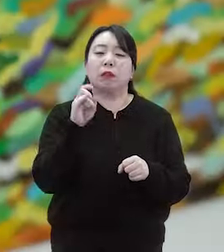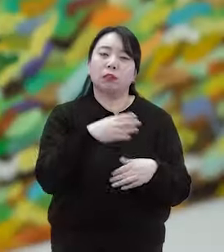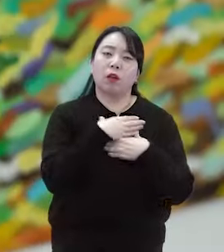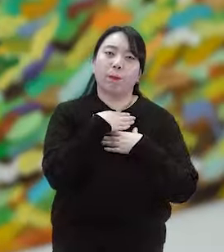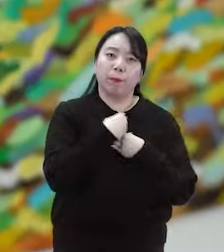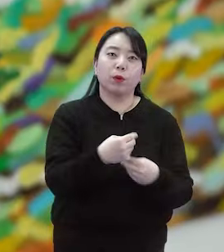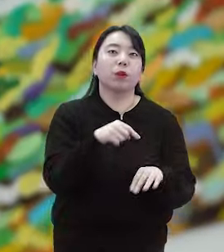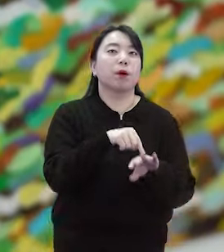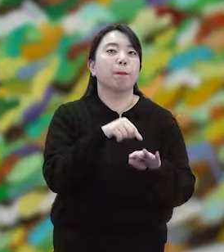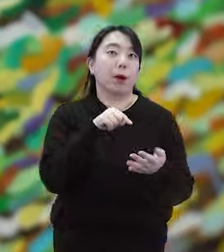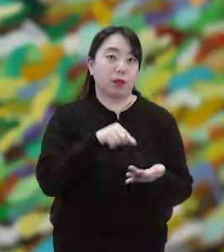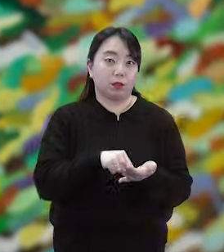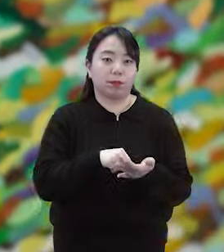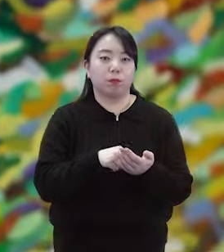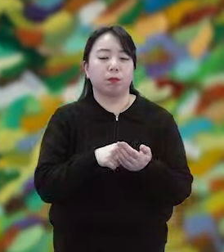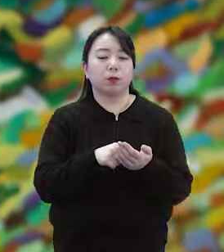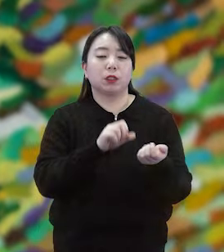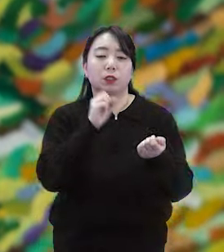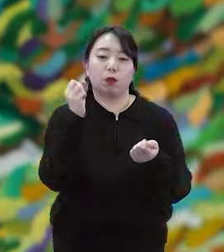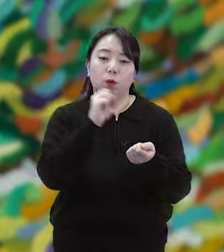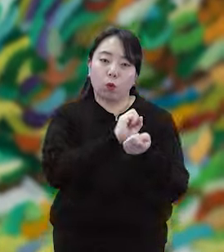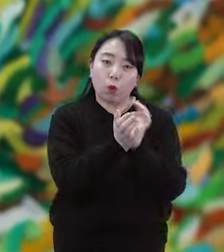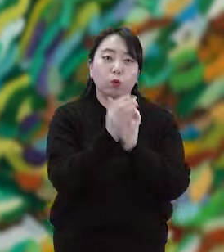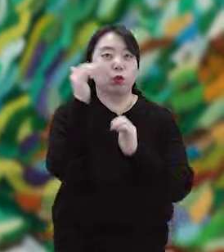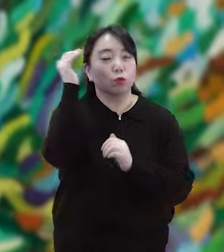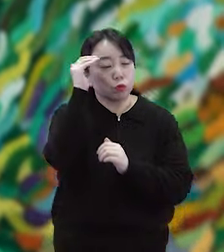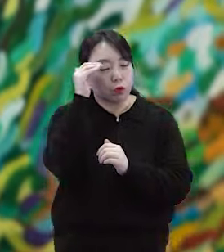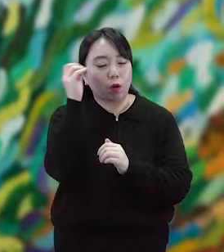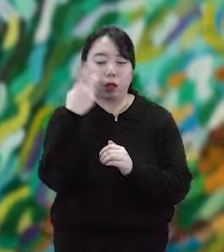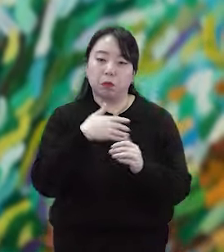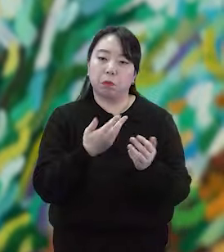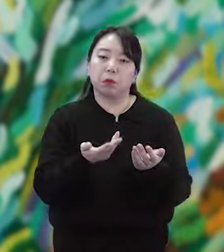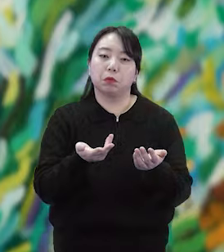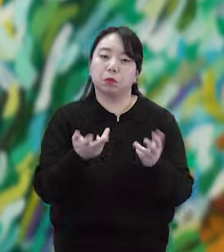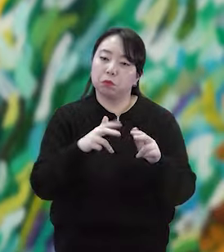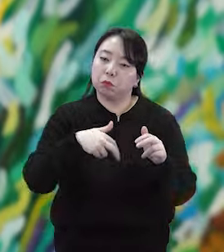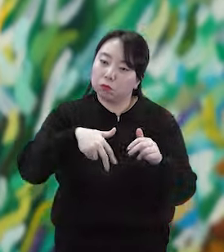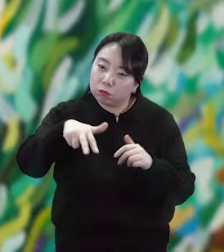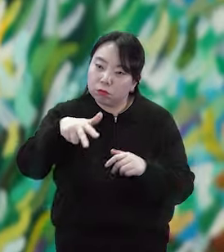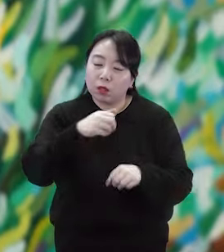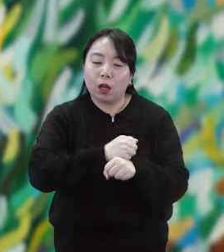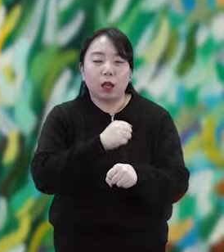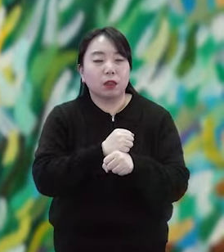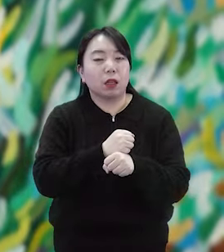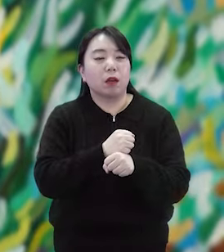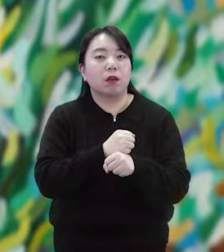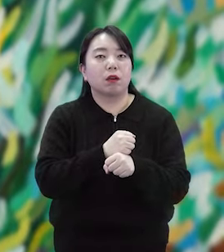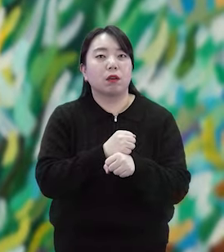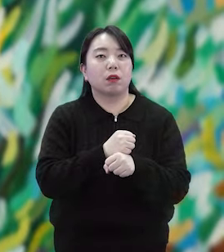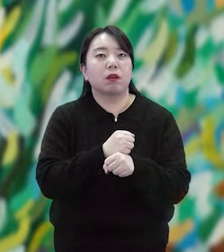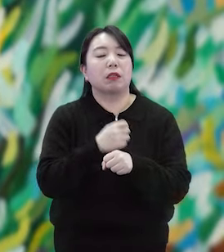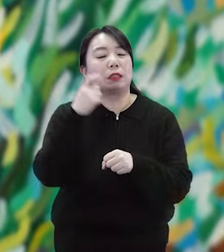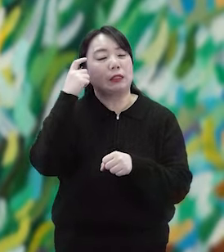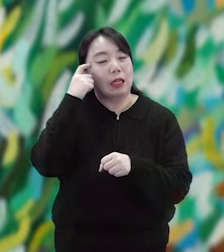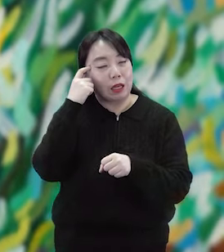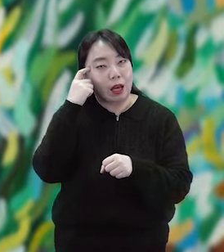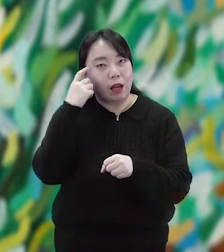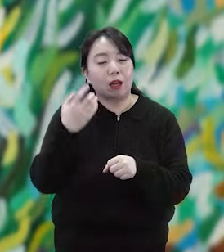마음으로 꽃구경 간다 산책 간다라는 생각을 가지고 제 그림을 편안한 마음으로 그냥